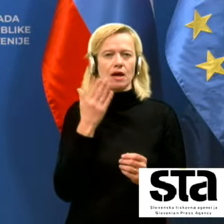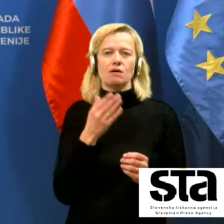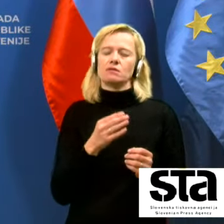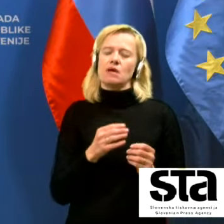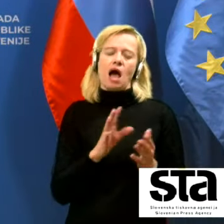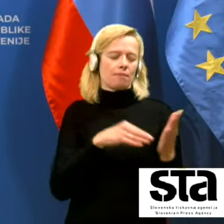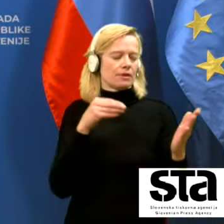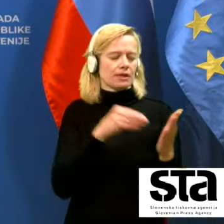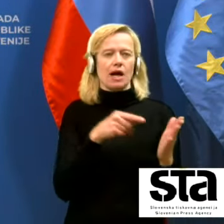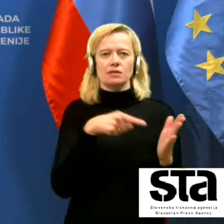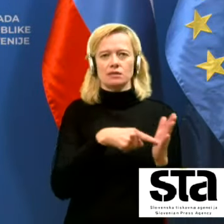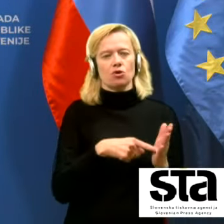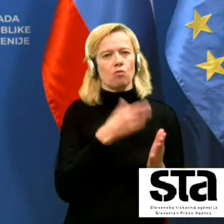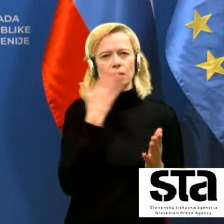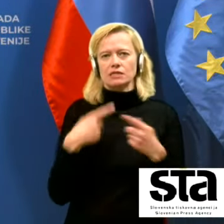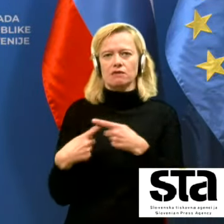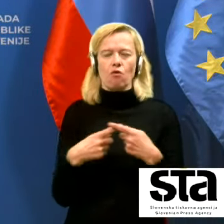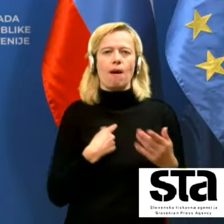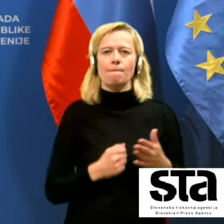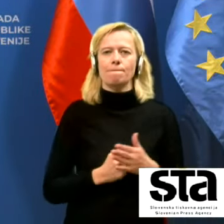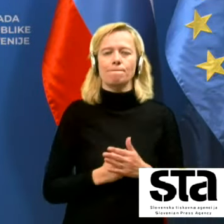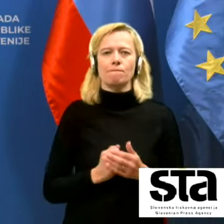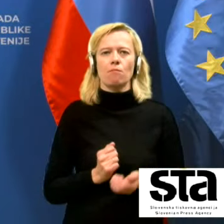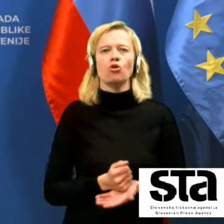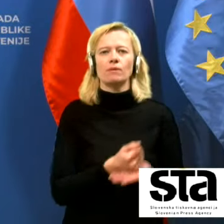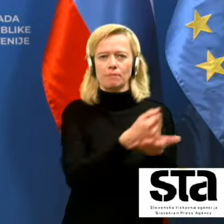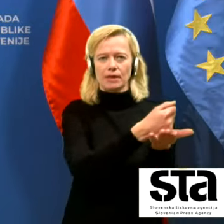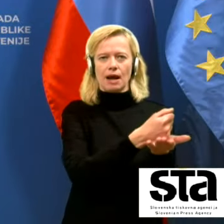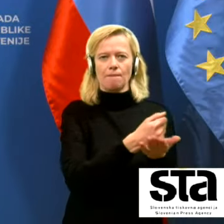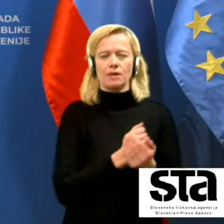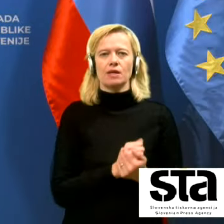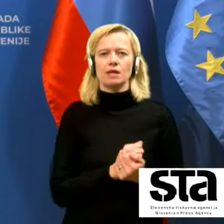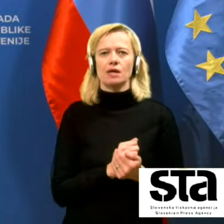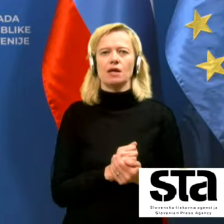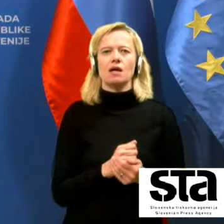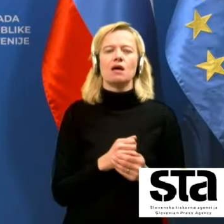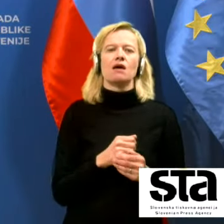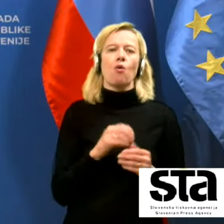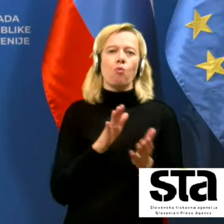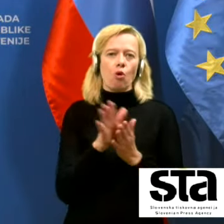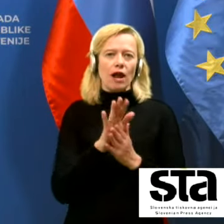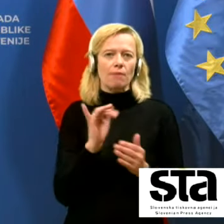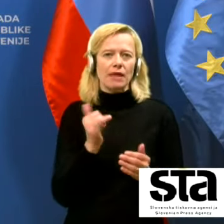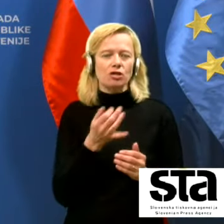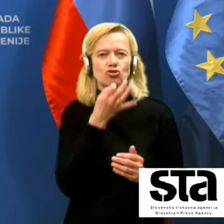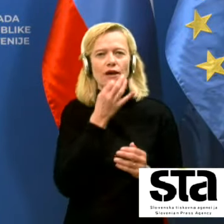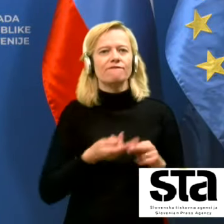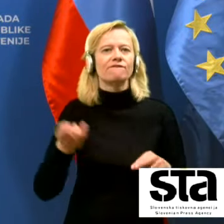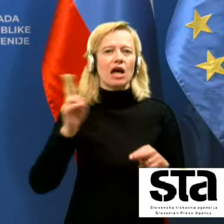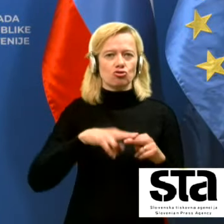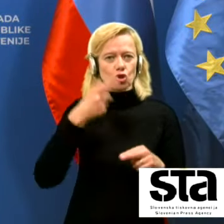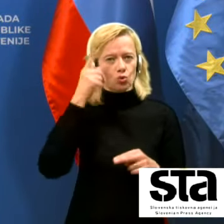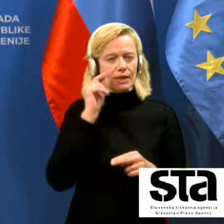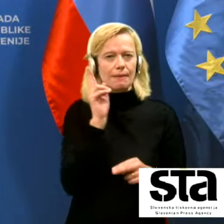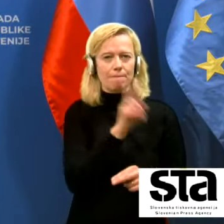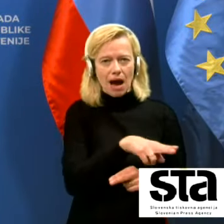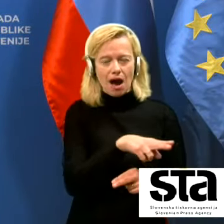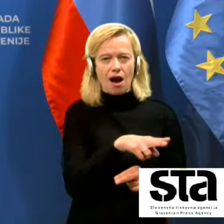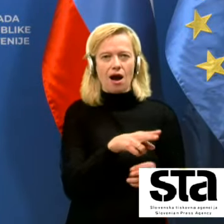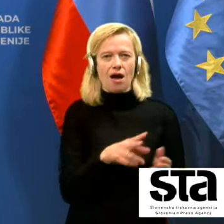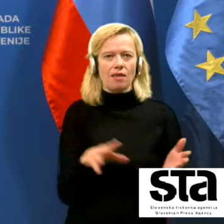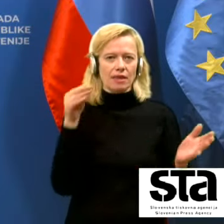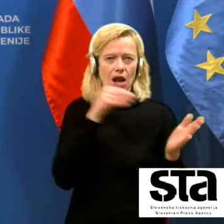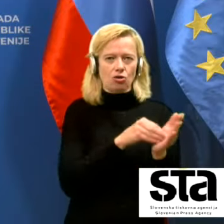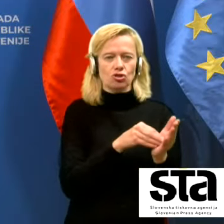Brez dvoma. Sveda, je tam bolj uporabna, čim več ljudi jo ima naloženo, čim več ljudi jo